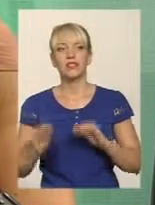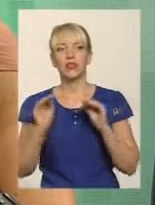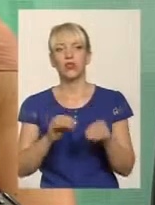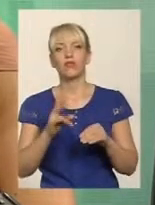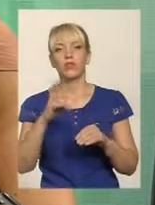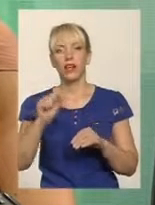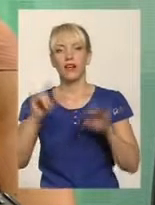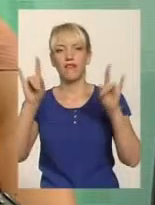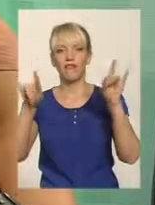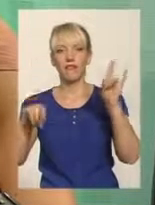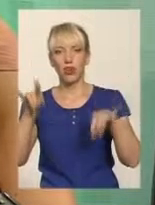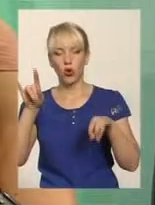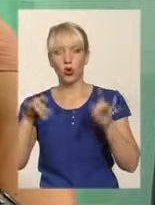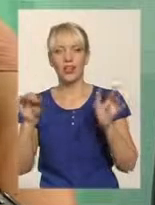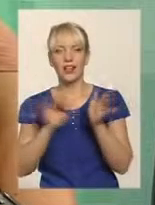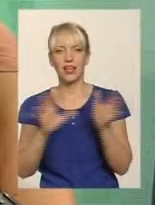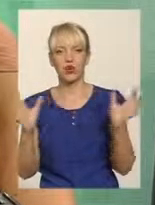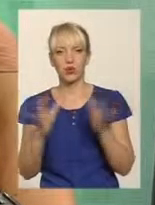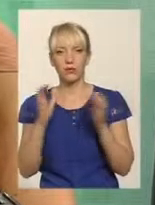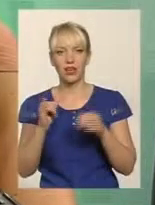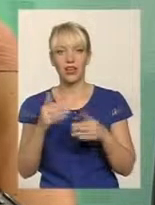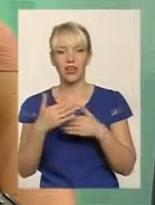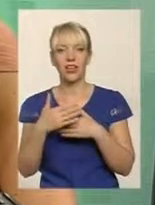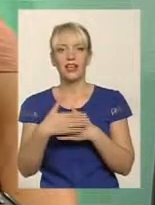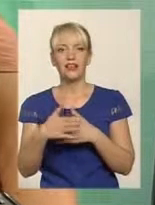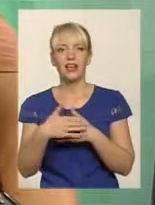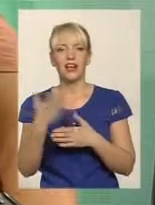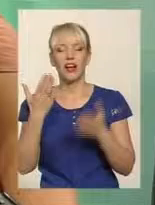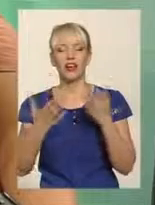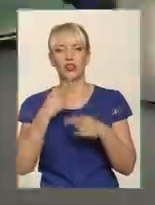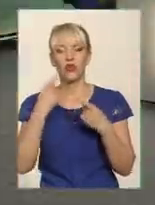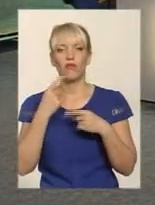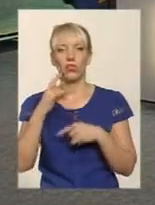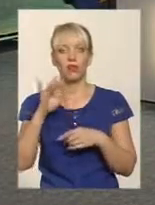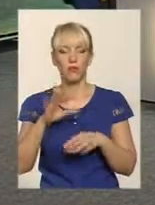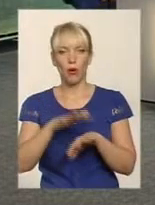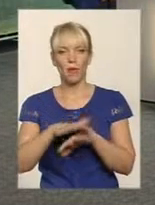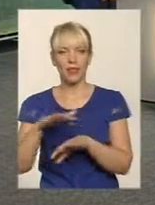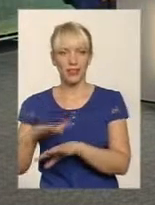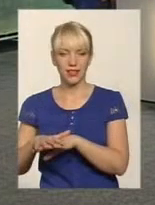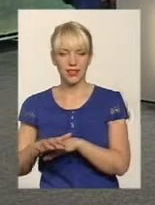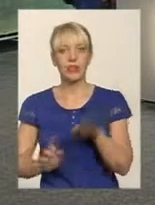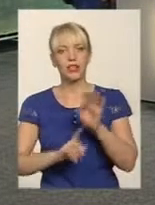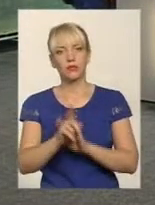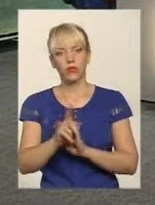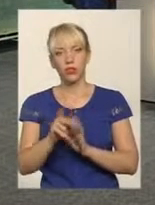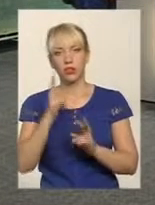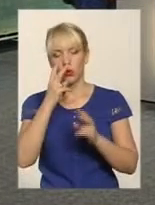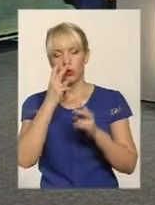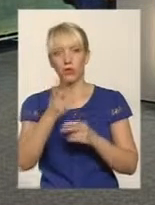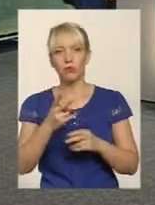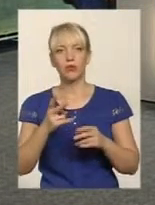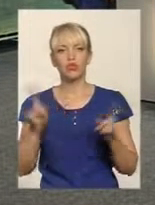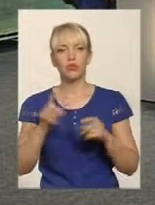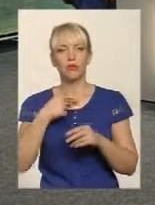енергозберігаючих і дверей. І якщо говорити про безпосередньо банки, спочатку переглянемо те,